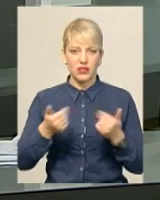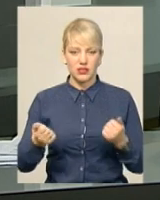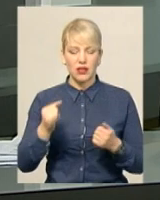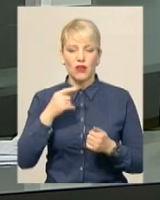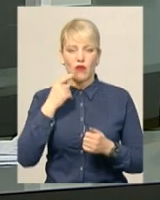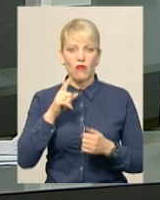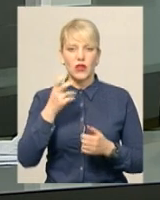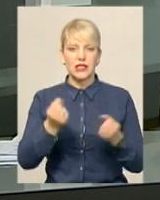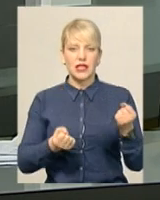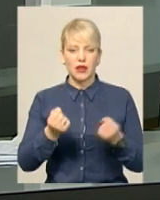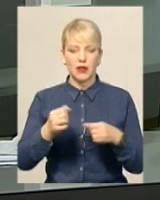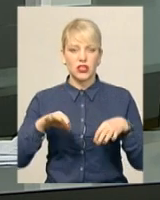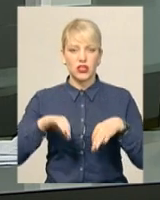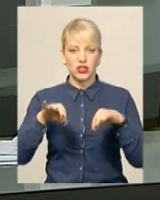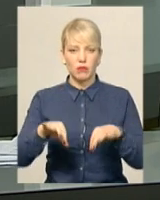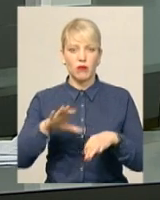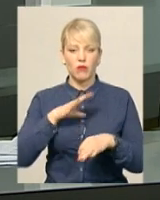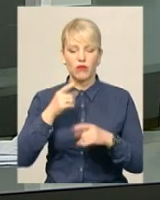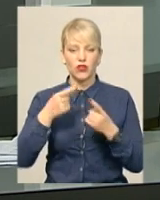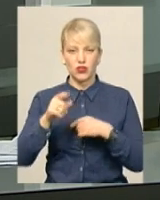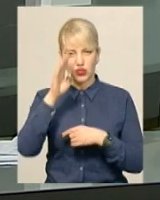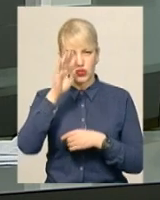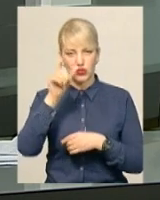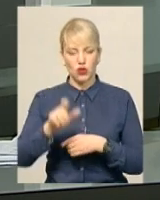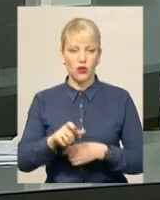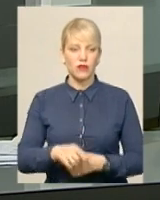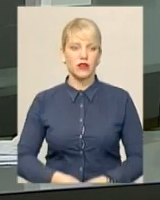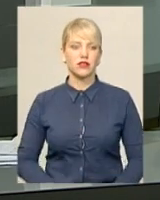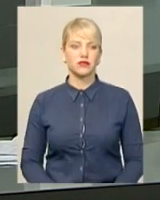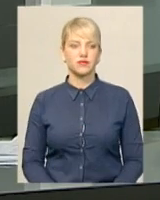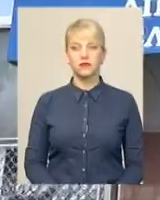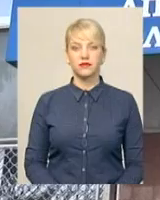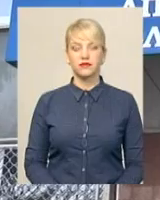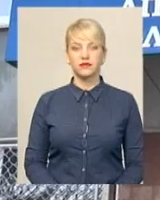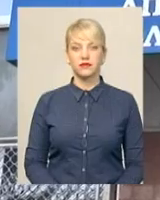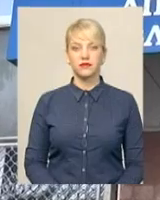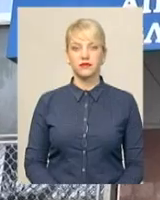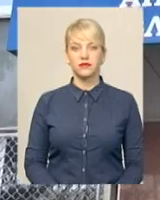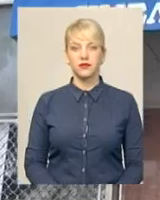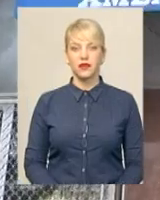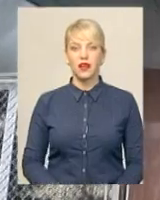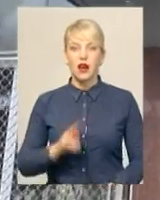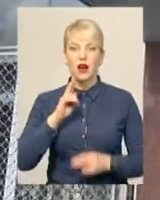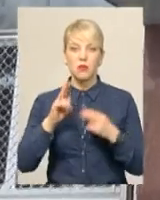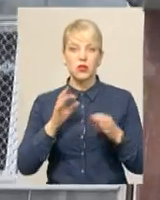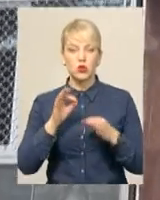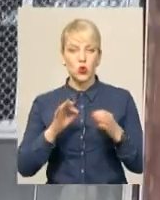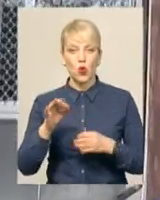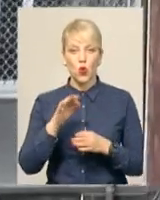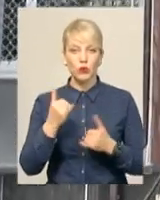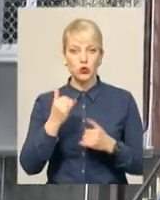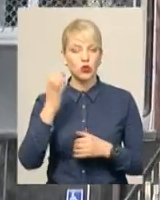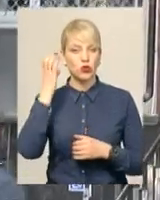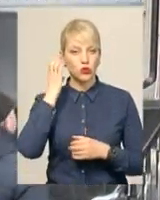позашляховика, який належав його батьку, був інший чоловік. Світлана Русіна далі. В апеляційному суді області сьогодні